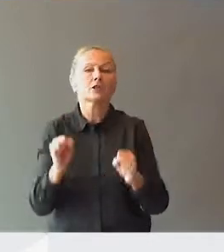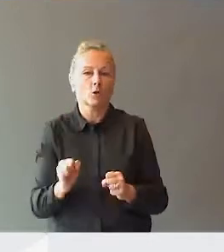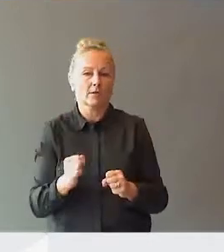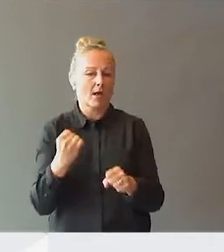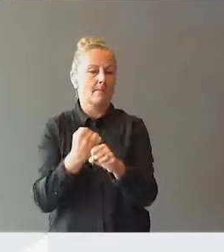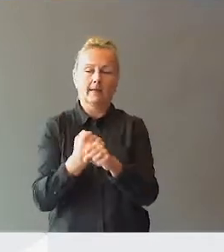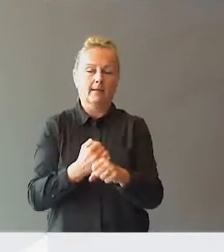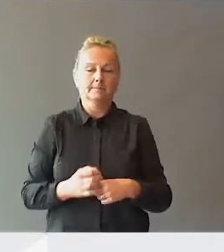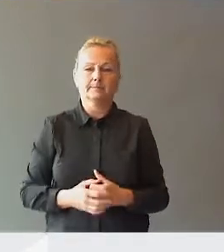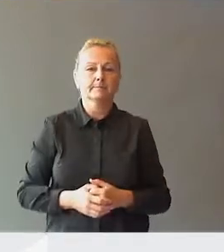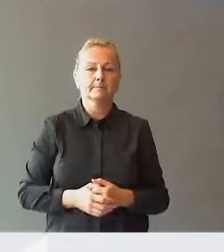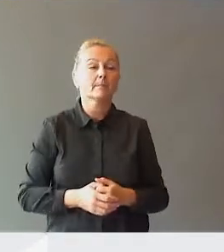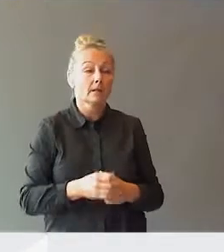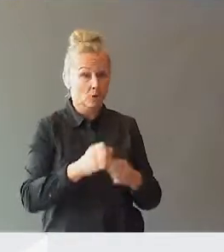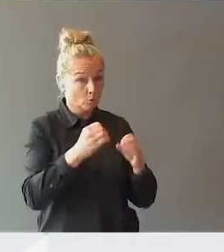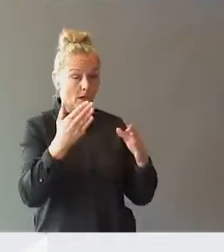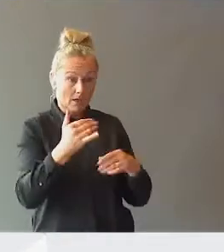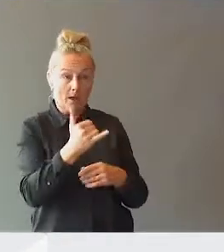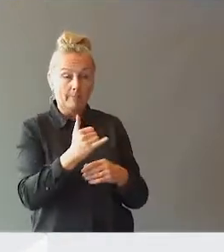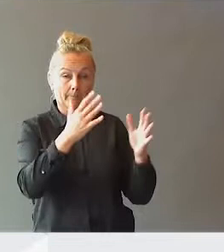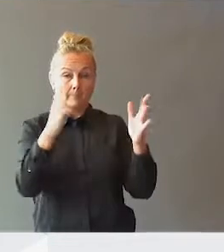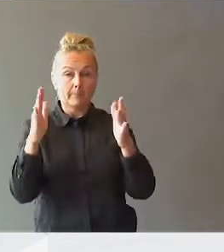i dette arbeidet. Tusen takk, ja.